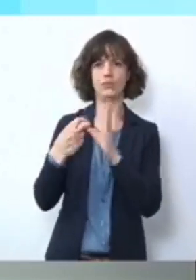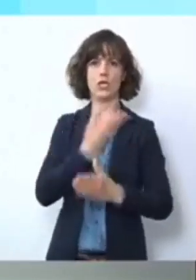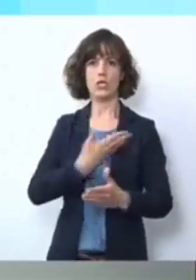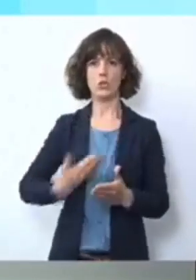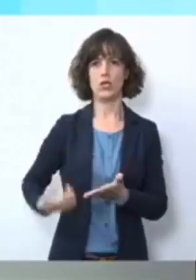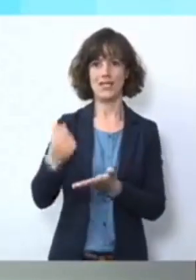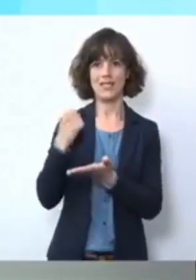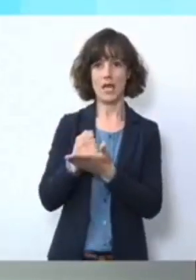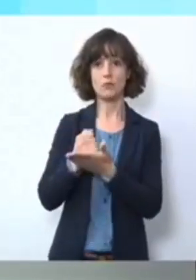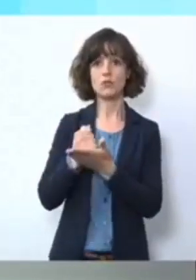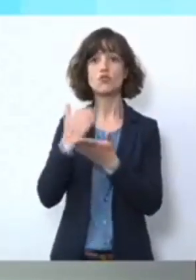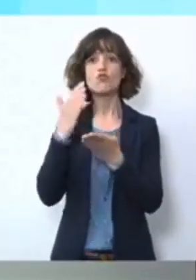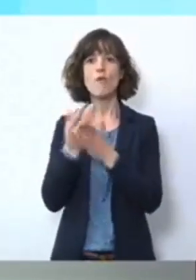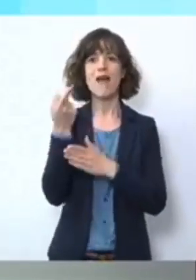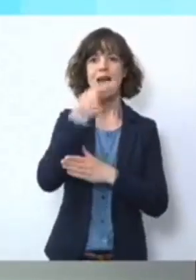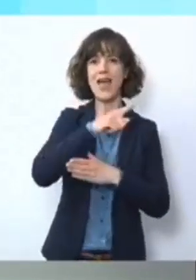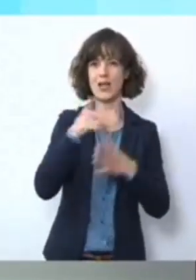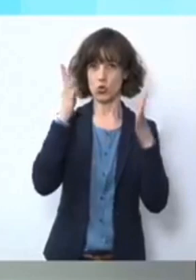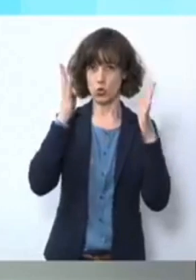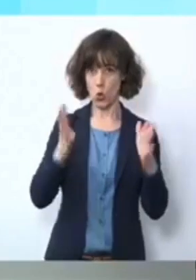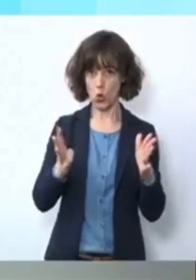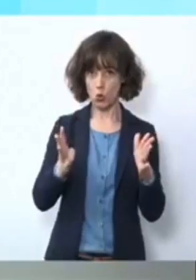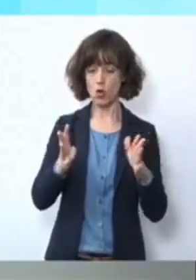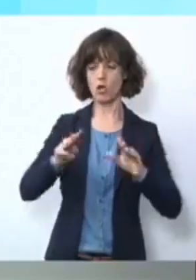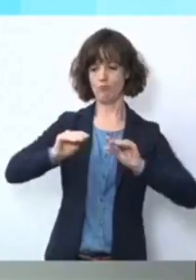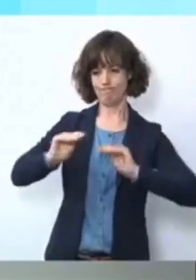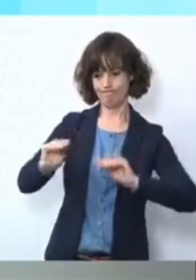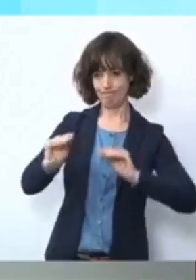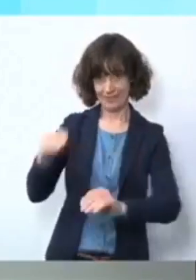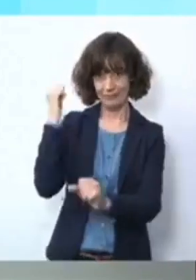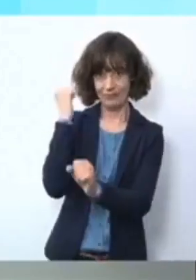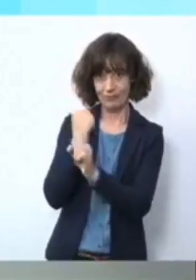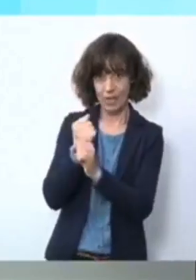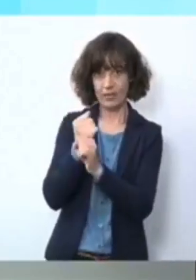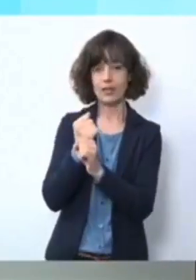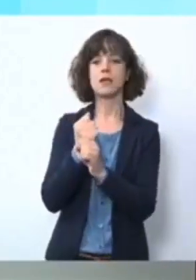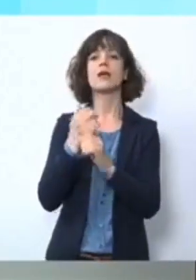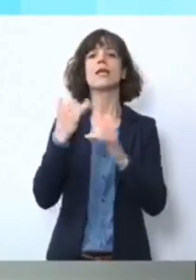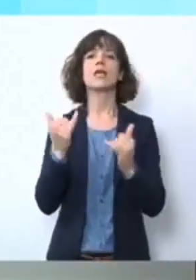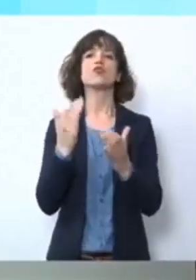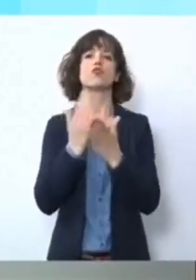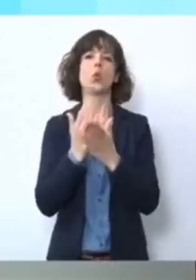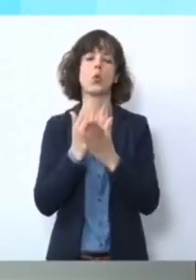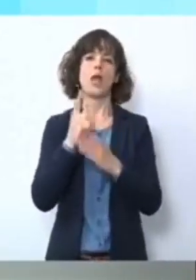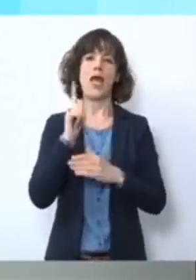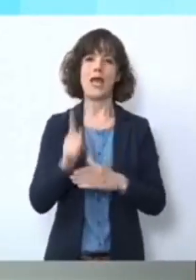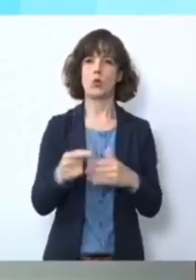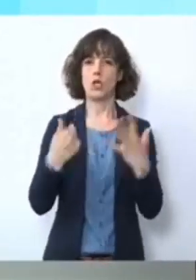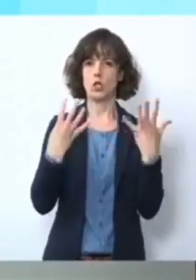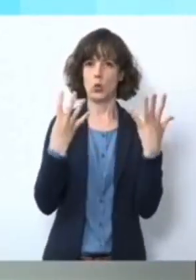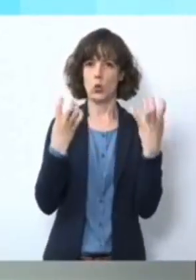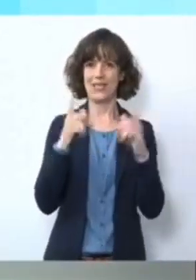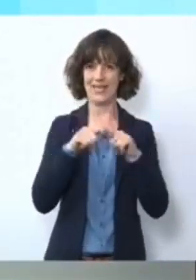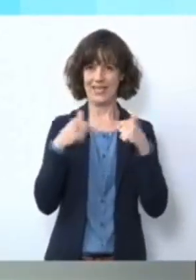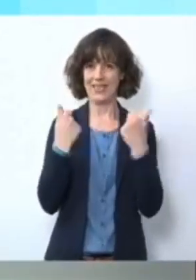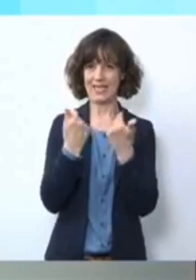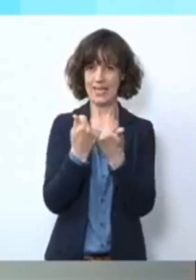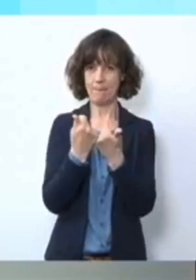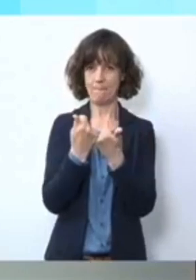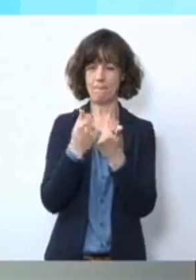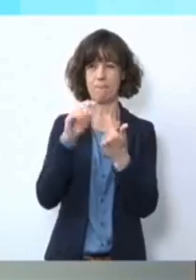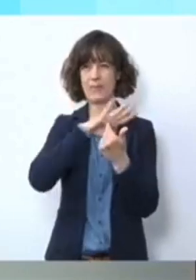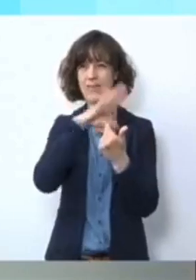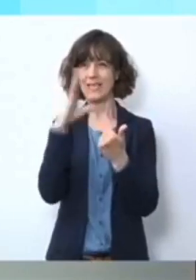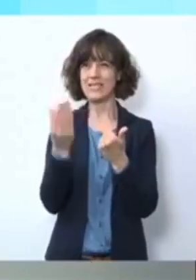schon 1.900 die Schulung durchlaufen. Und aktuell sind schon rund 190 Teams mit insgesamt